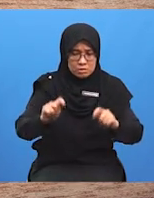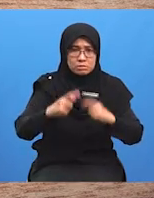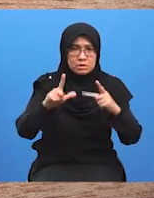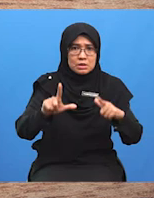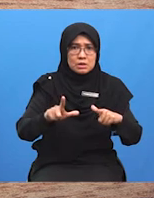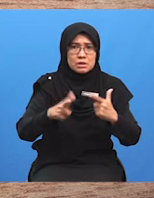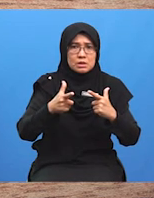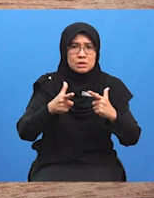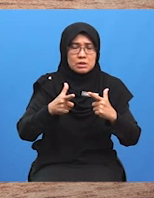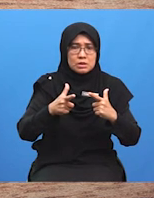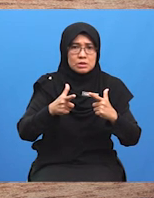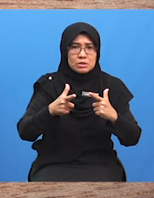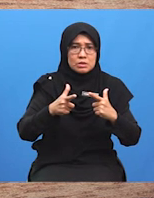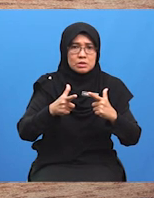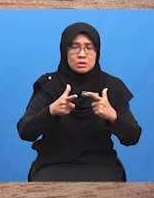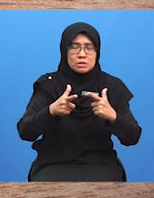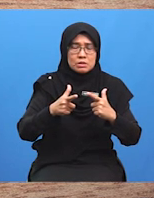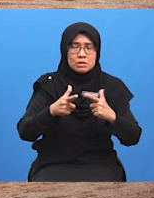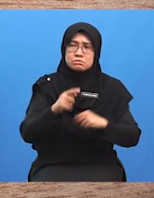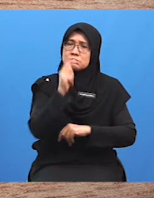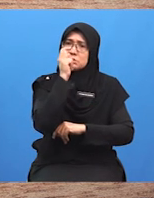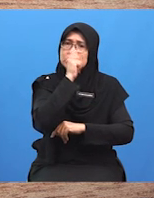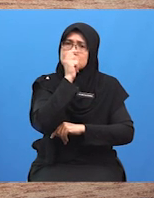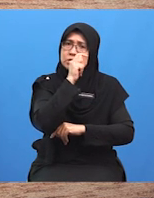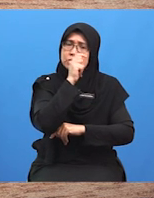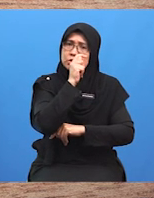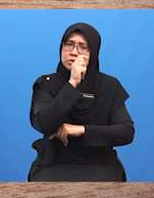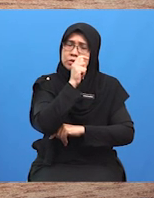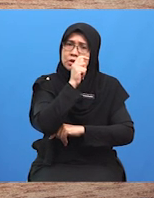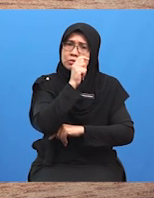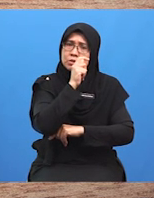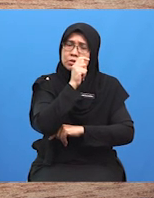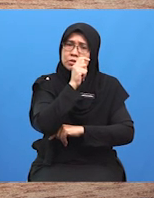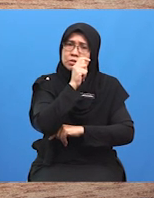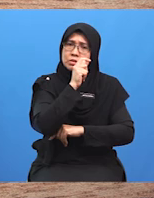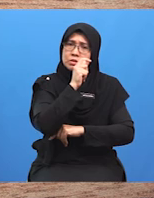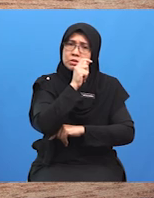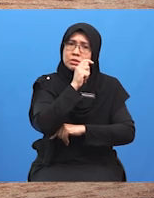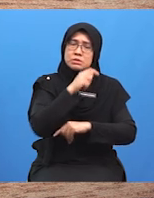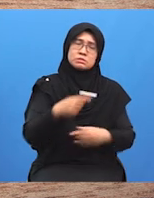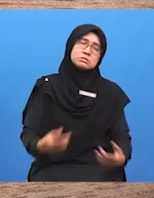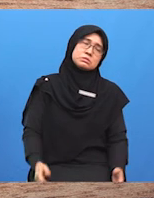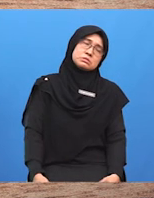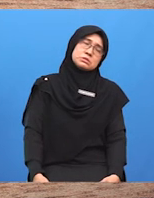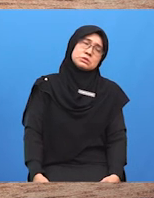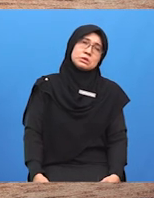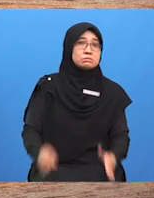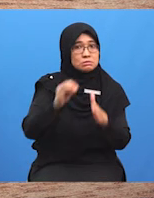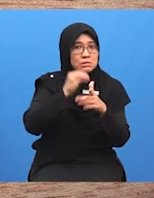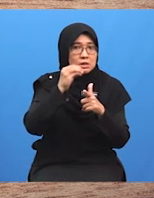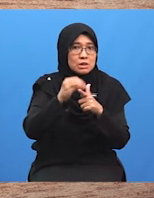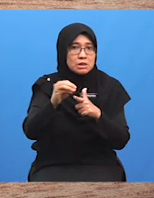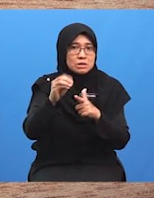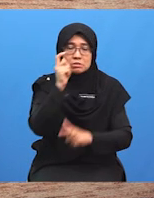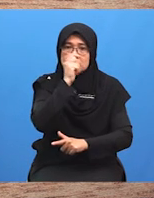pihak perunding bertingkah laku keterlaluan Seperti pengsan atau